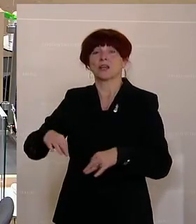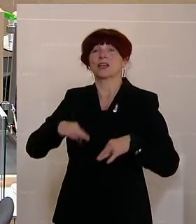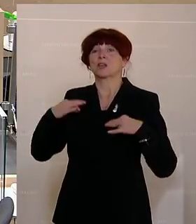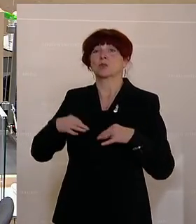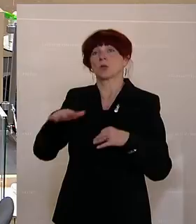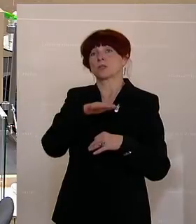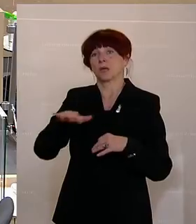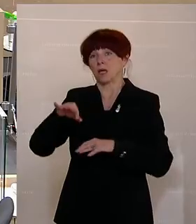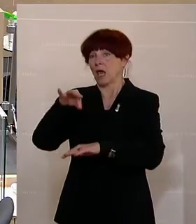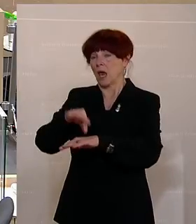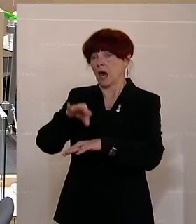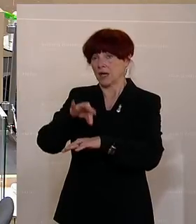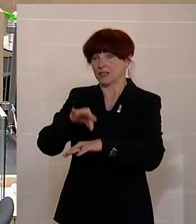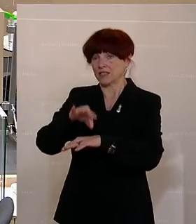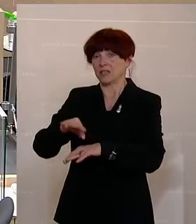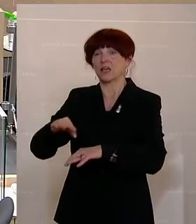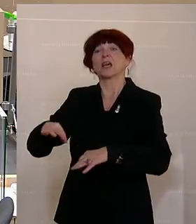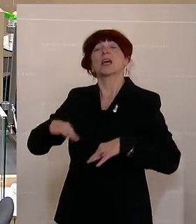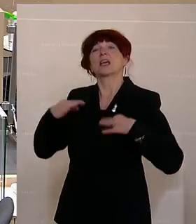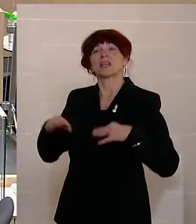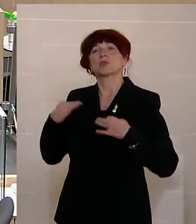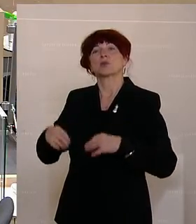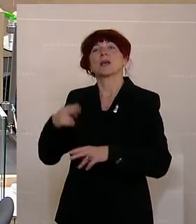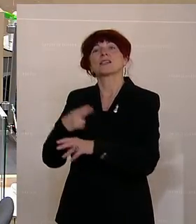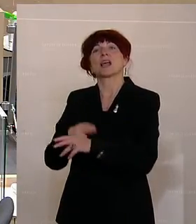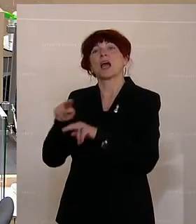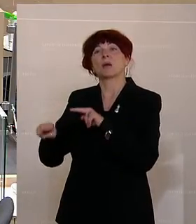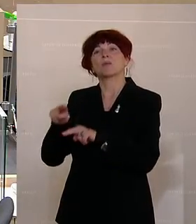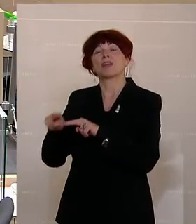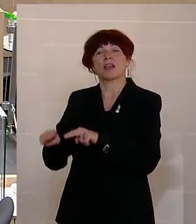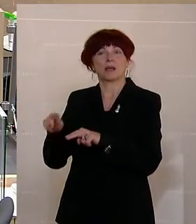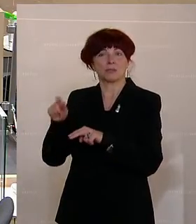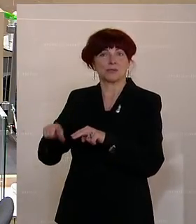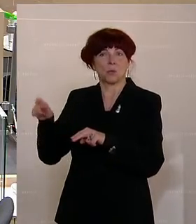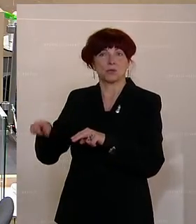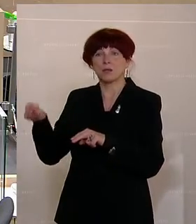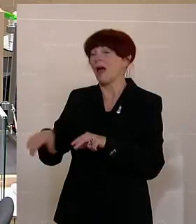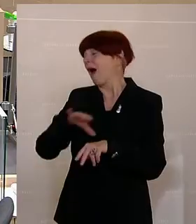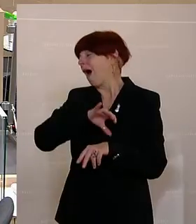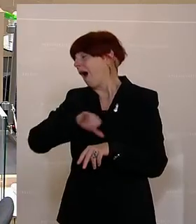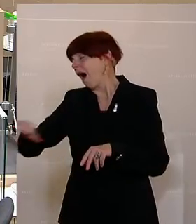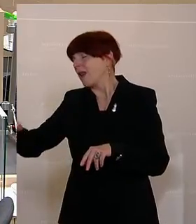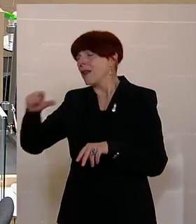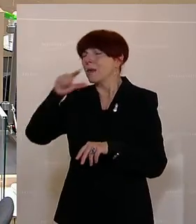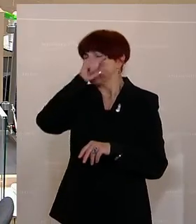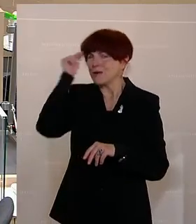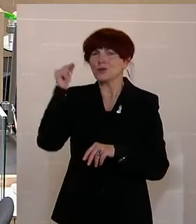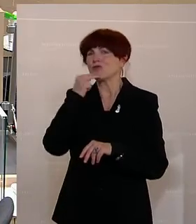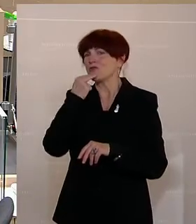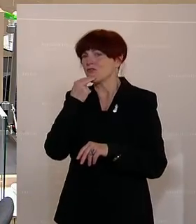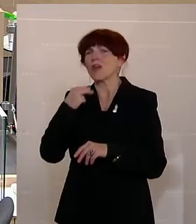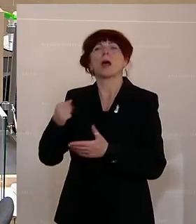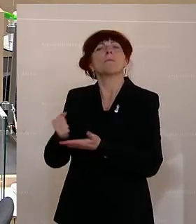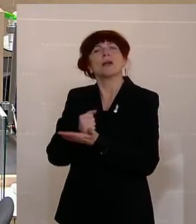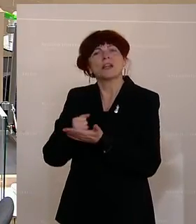Ärzte, die Gesundheits und Krankenpfleger, Pflegerinnen, aber auch alle anderen Menschen, die im medizinischen Bereich hier arbeiten,